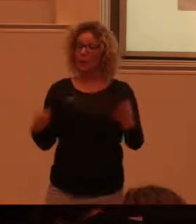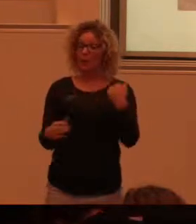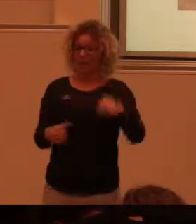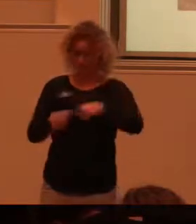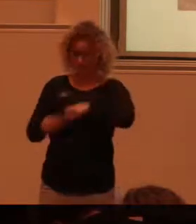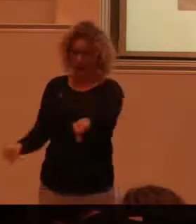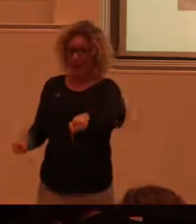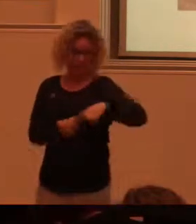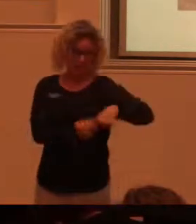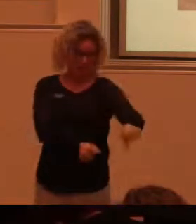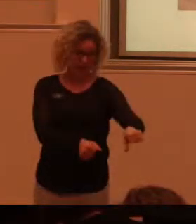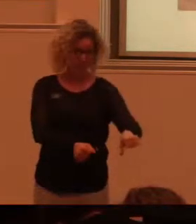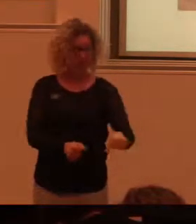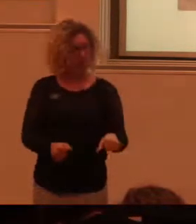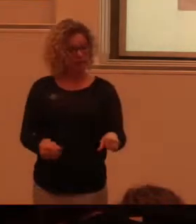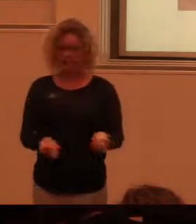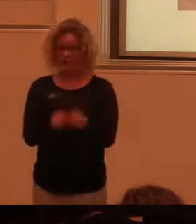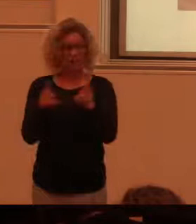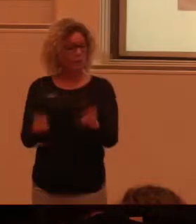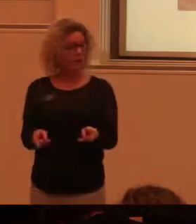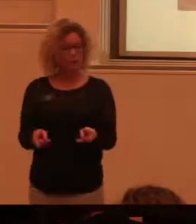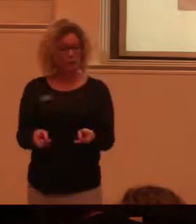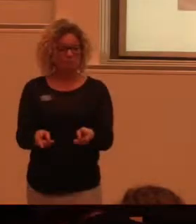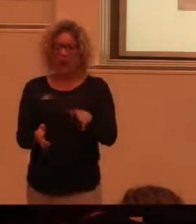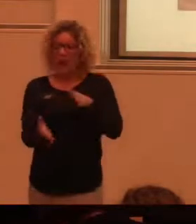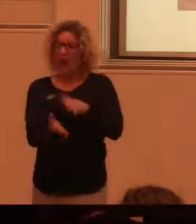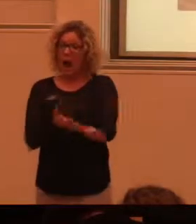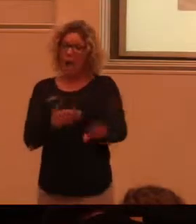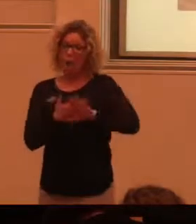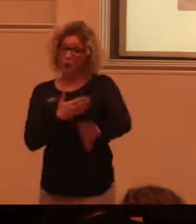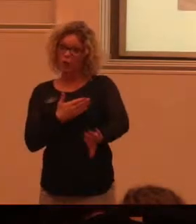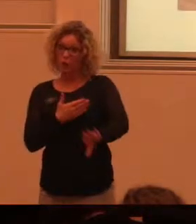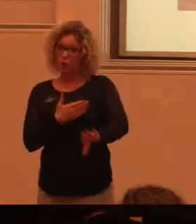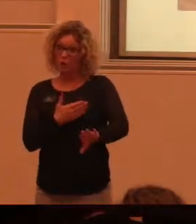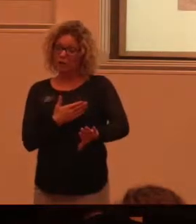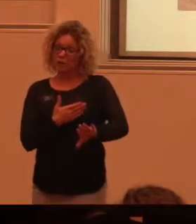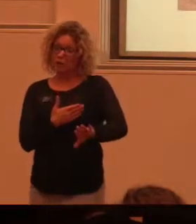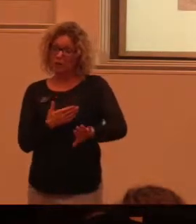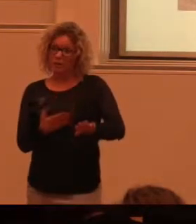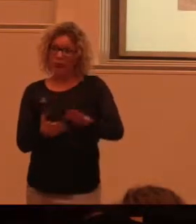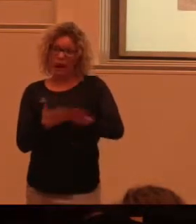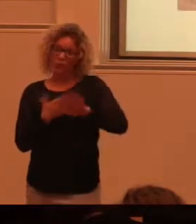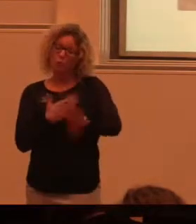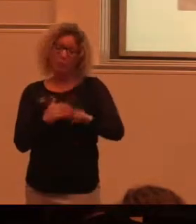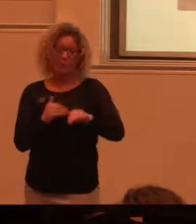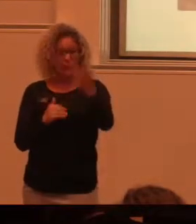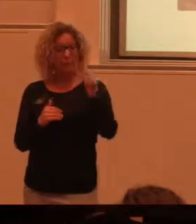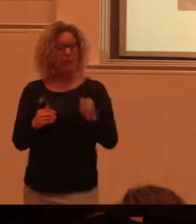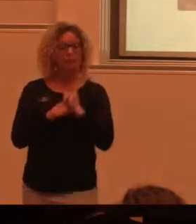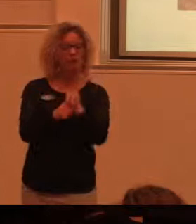tejprämsa ungefär liknande en halkskydd på trappor. Så kan man då följa det. Och sen vid